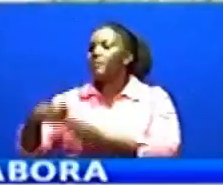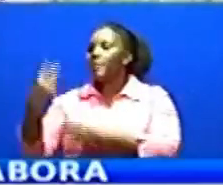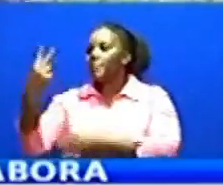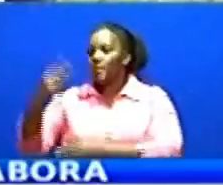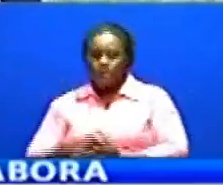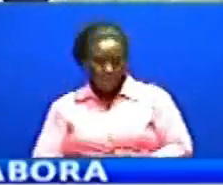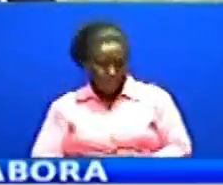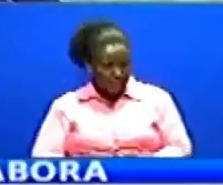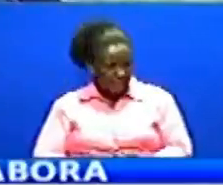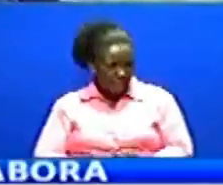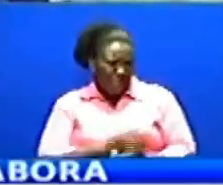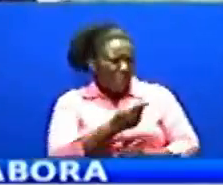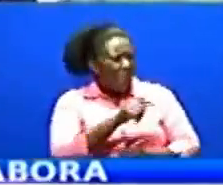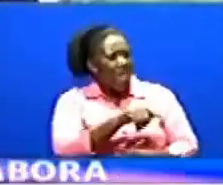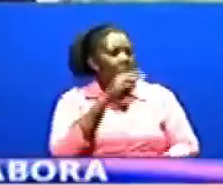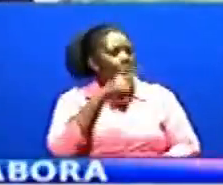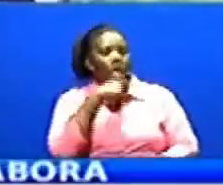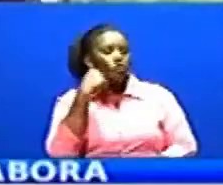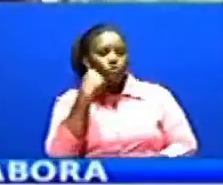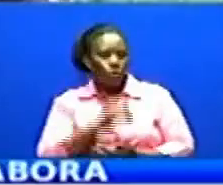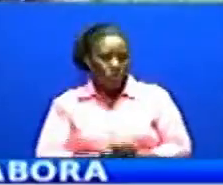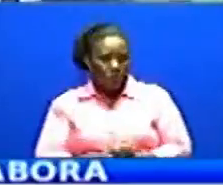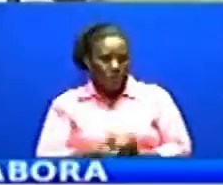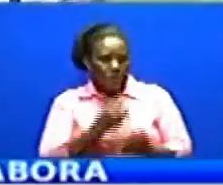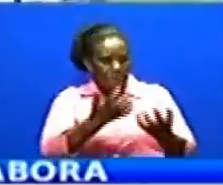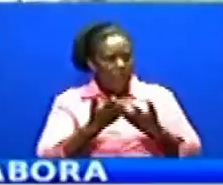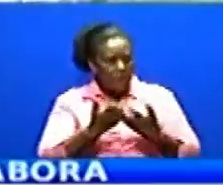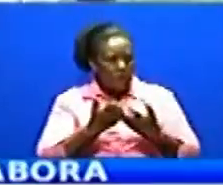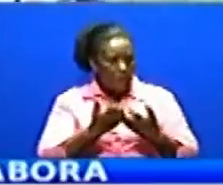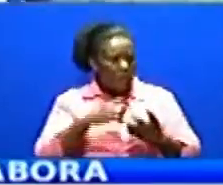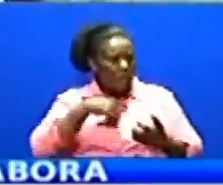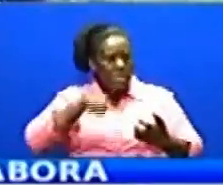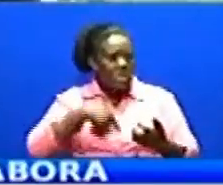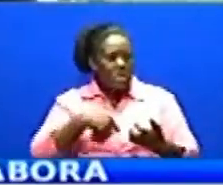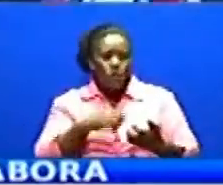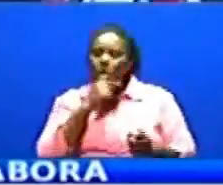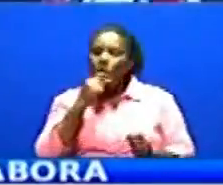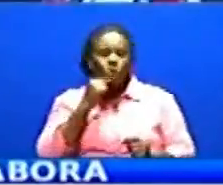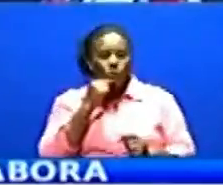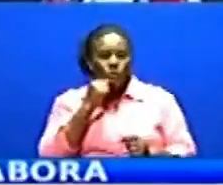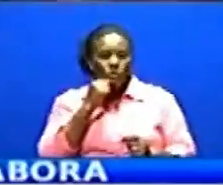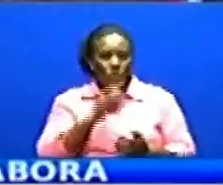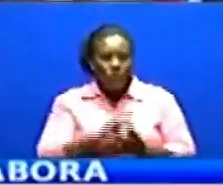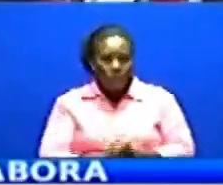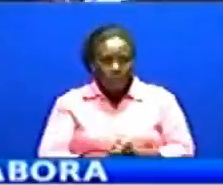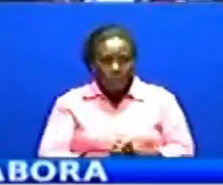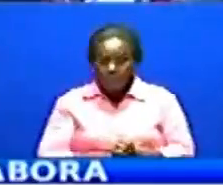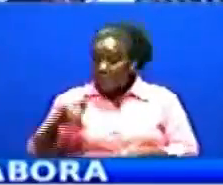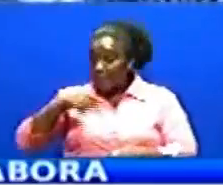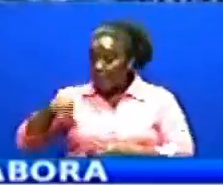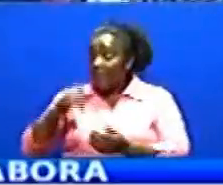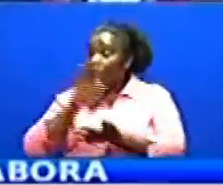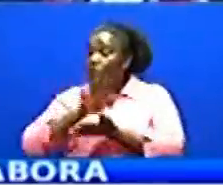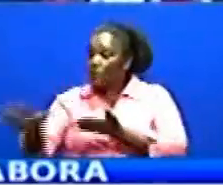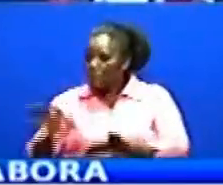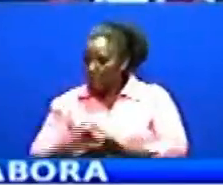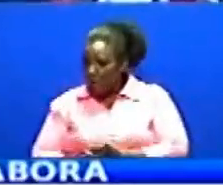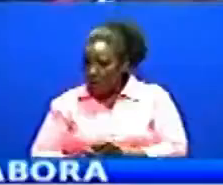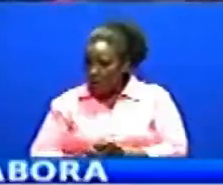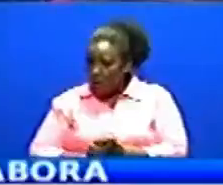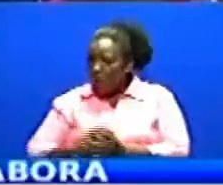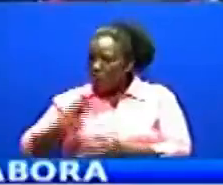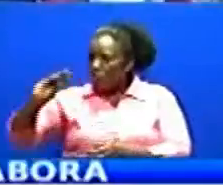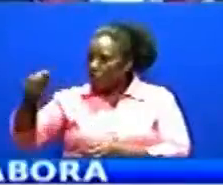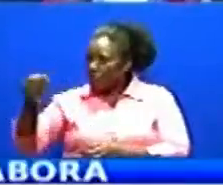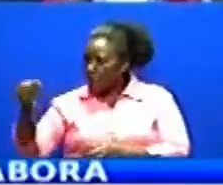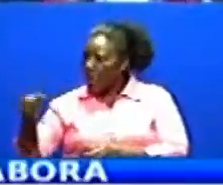bei na tukata ambali sana Wakulima yani ya itoshi kabisa hatama itaji tulio lamika kulima shamba Tunashanga ni kwanini bei ya mkwa